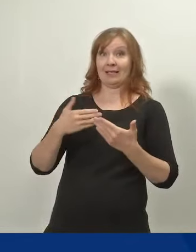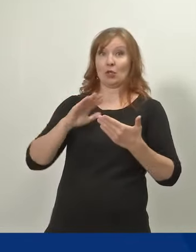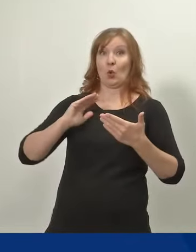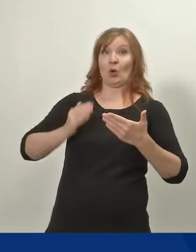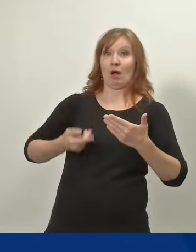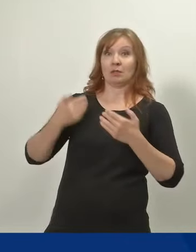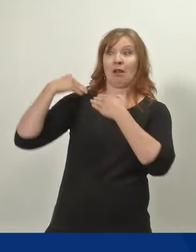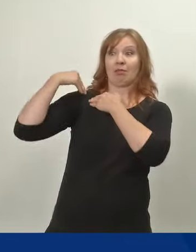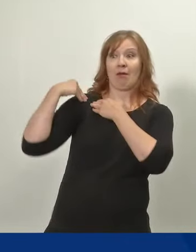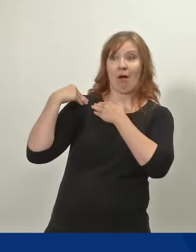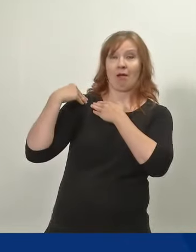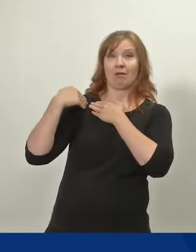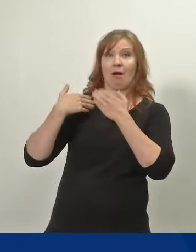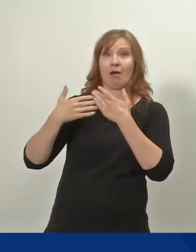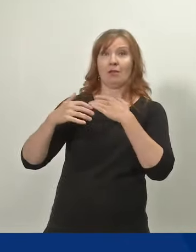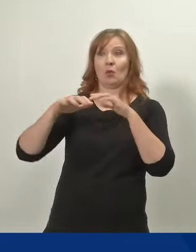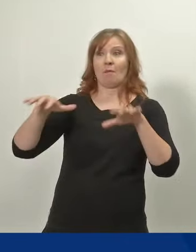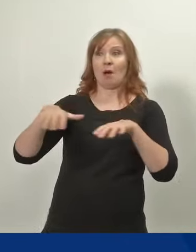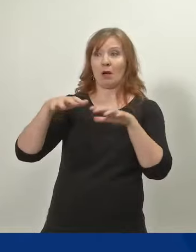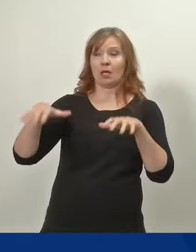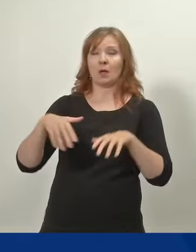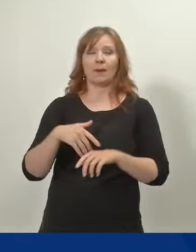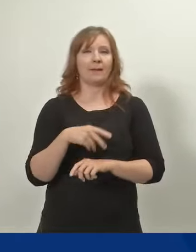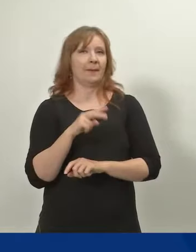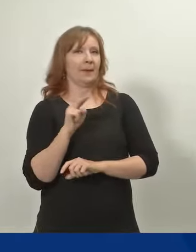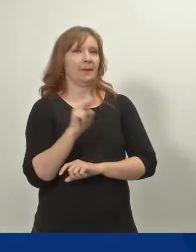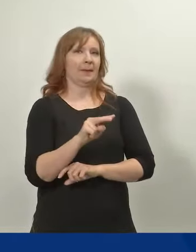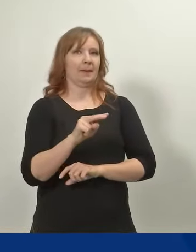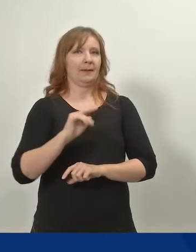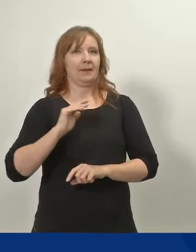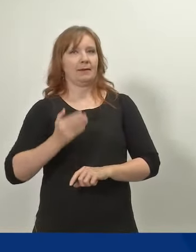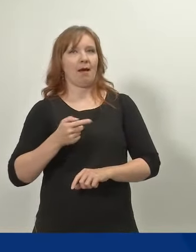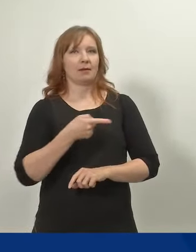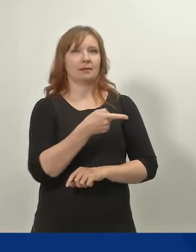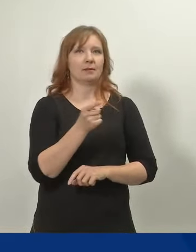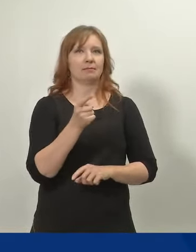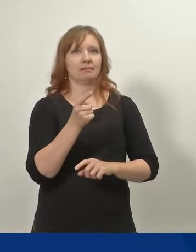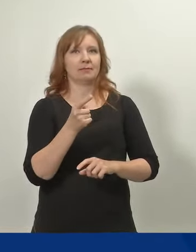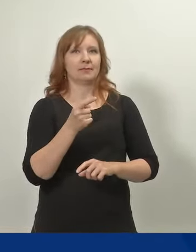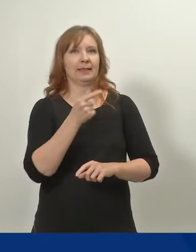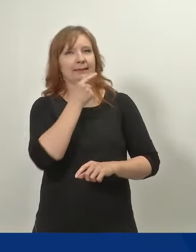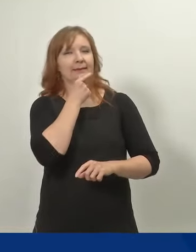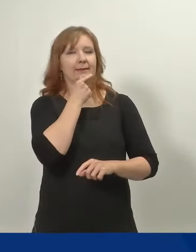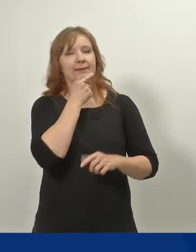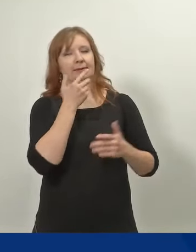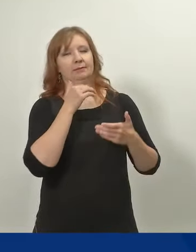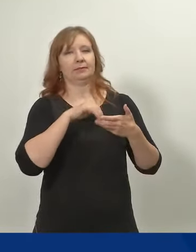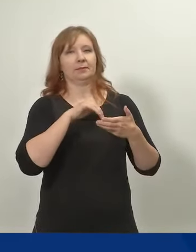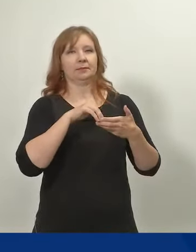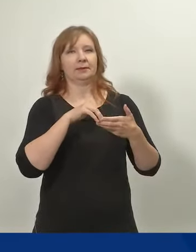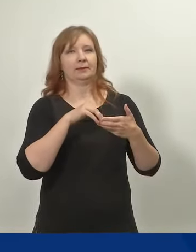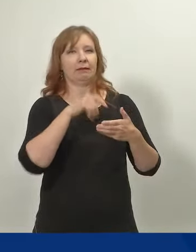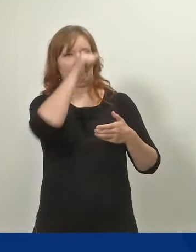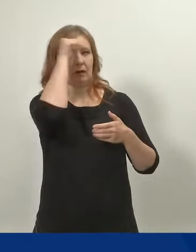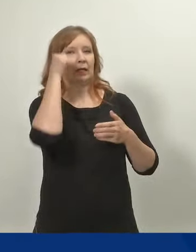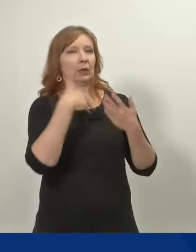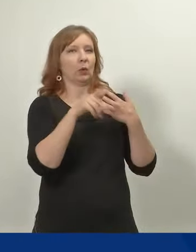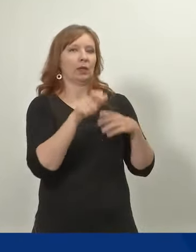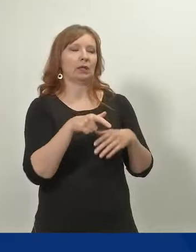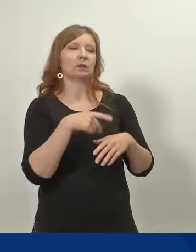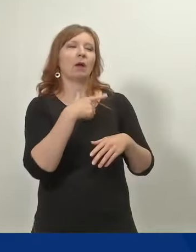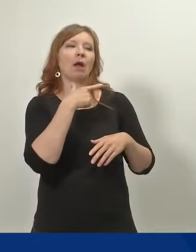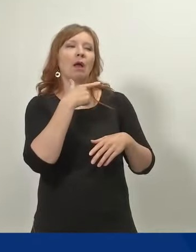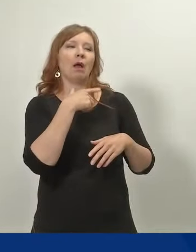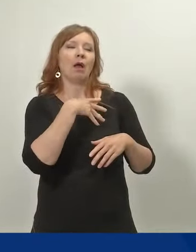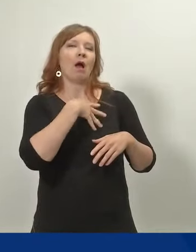työmarkkinoilla, että heitä pidetään jotenkin hankalampina työntekijöinä, kun he jäävät